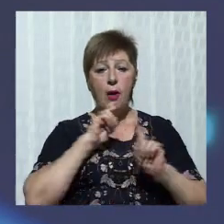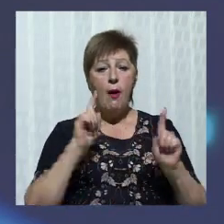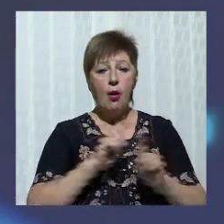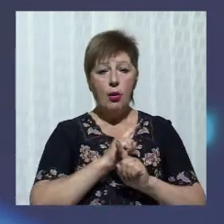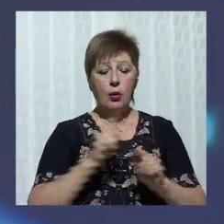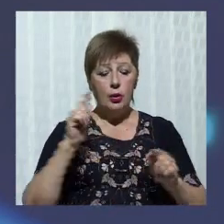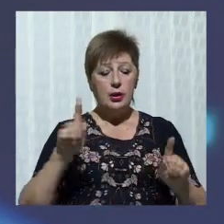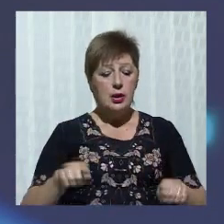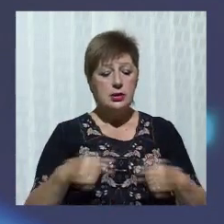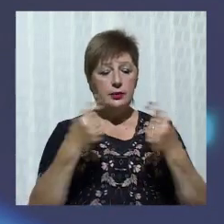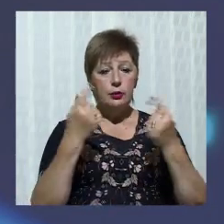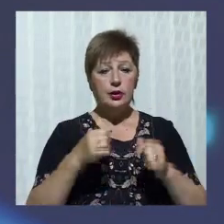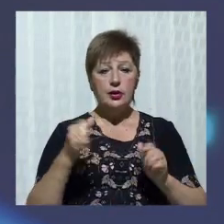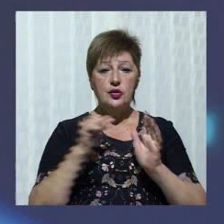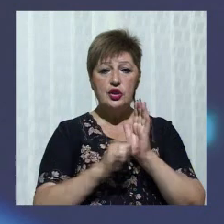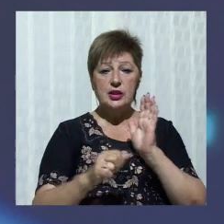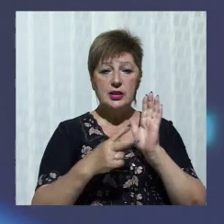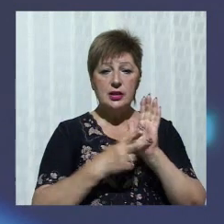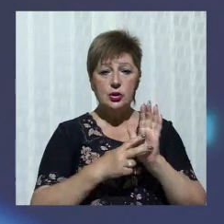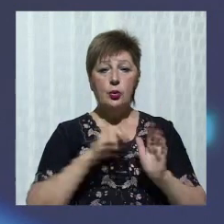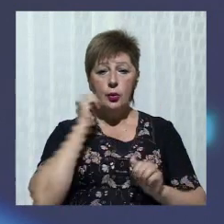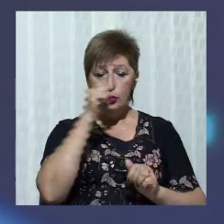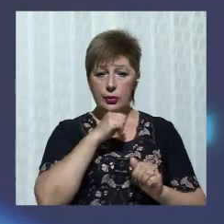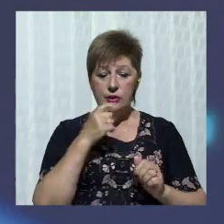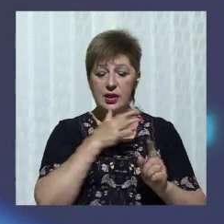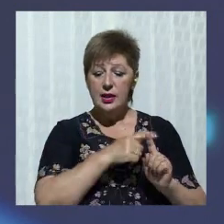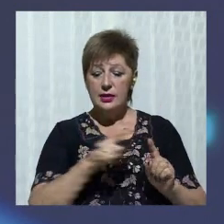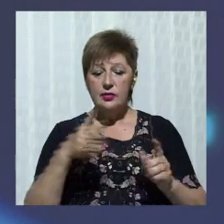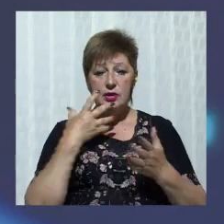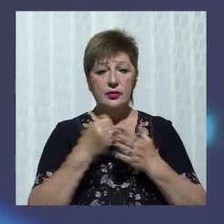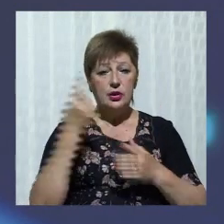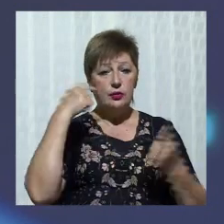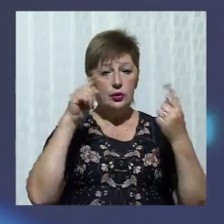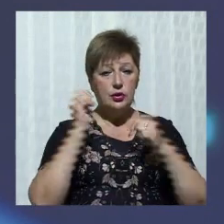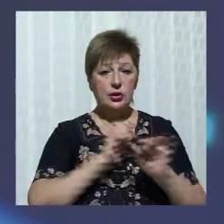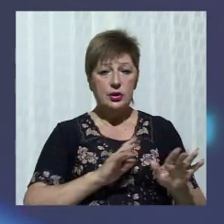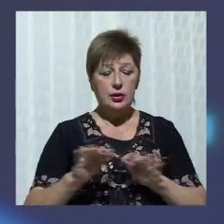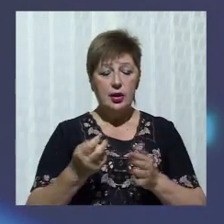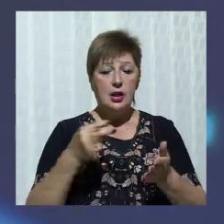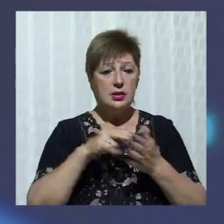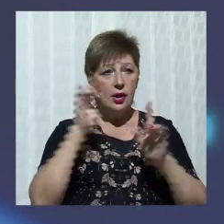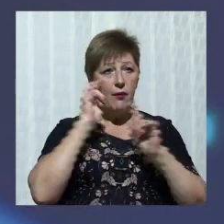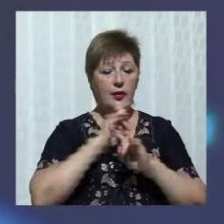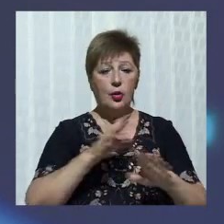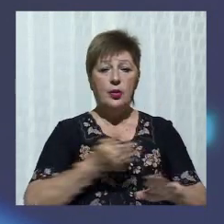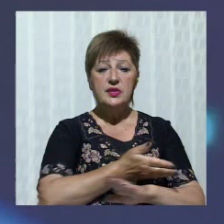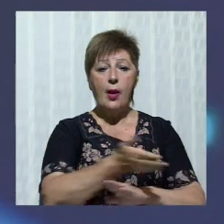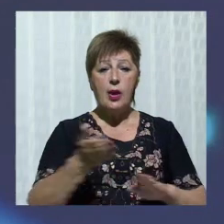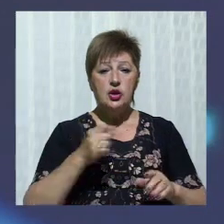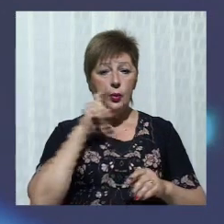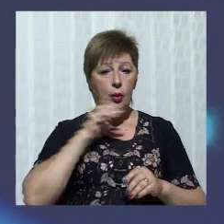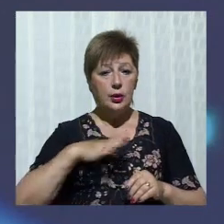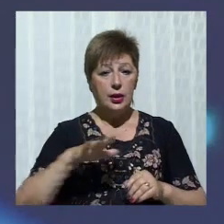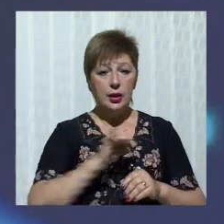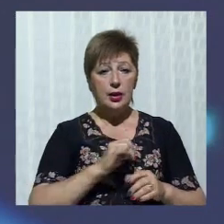створений у 1967 році, за час своєї творчої діяльності став відомим за межами України. Наші кореспонденти